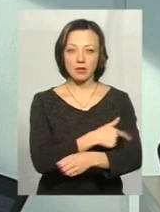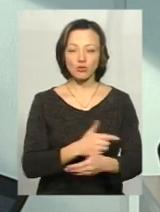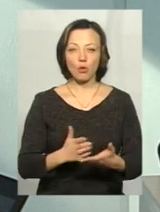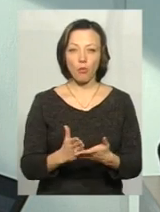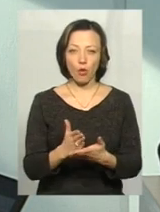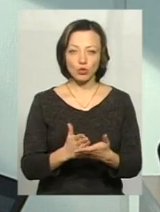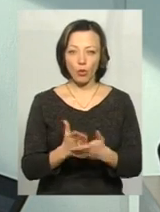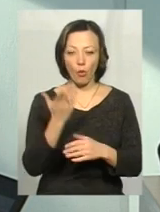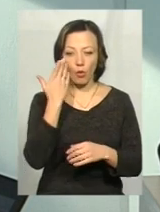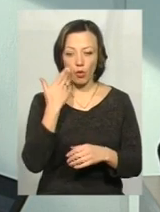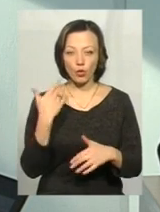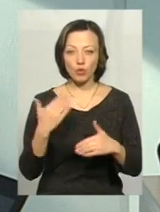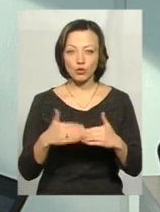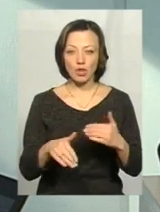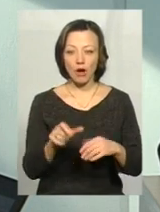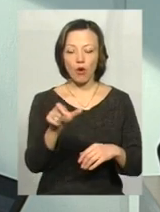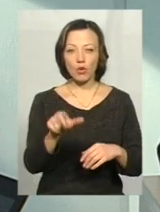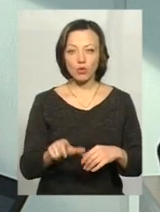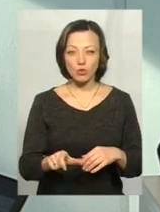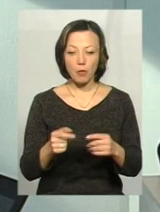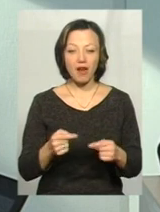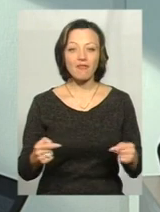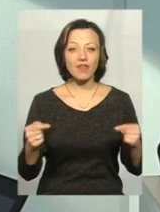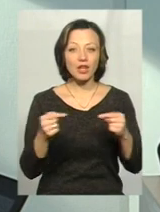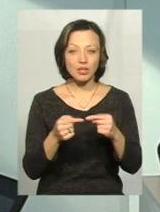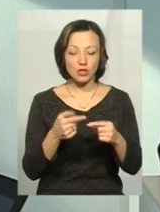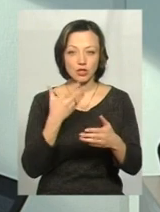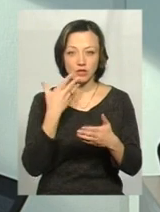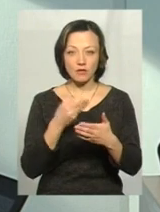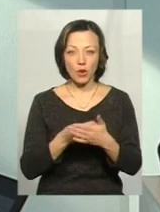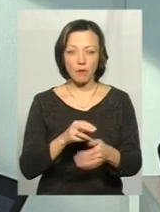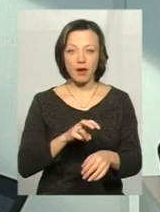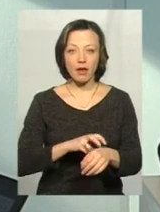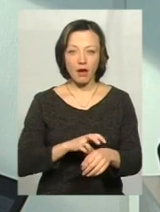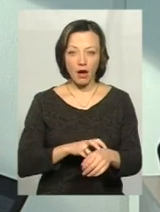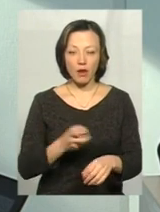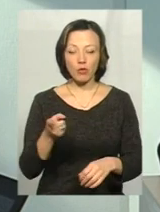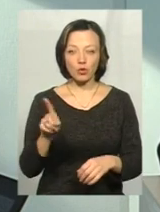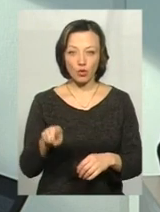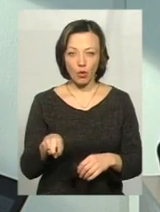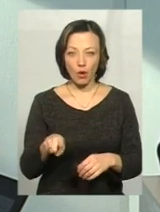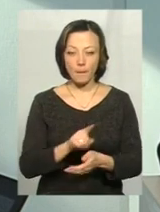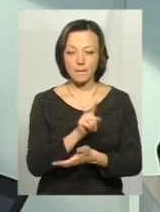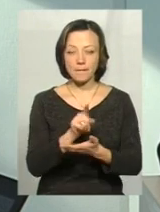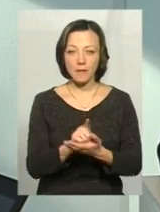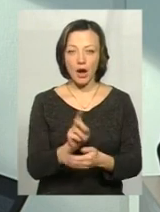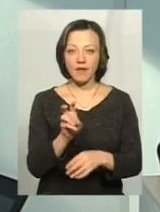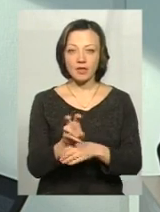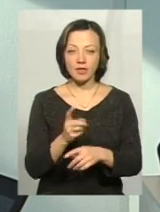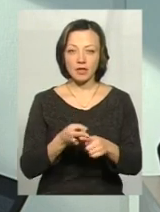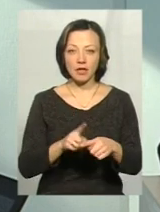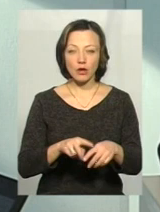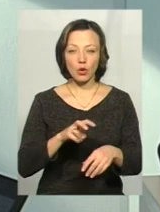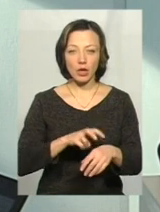послуг. Коли вже особа визначиться зі своїм лікарем, то має відвідати даного